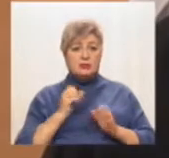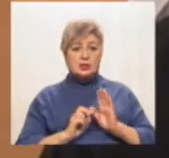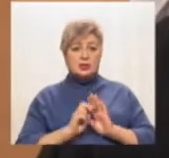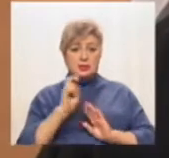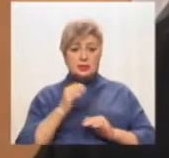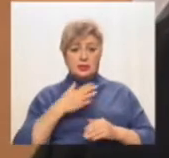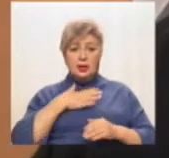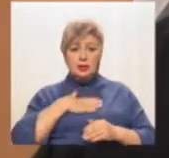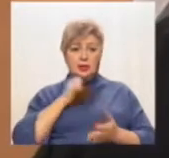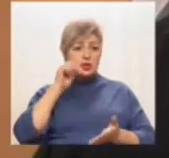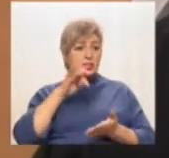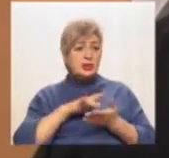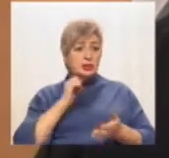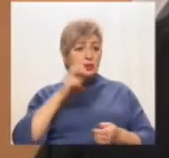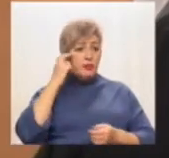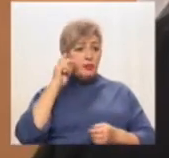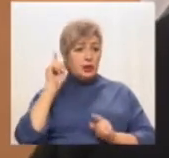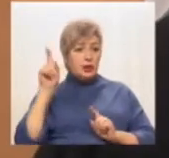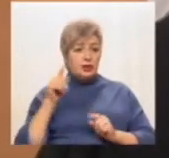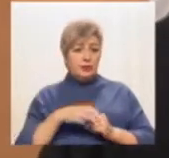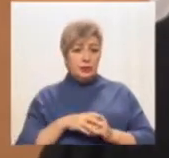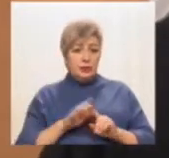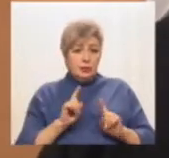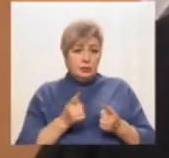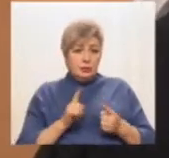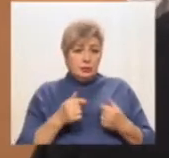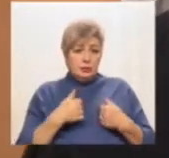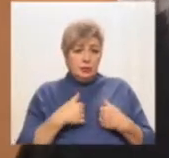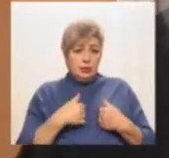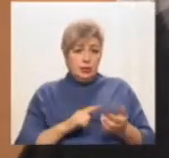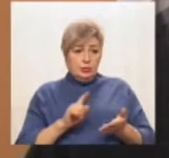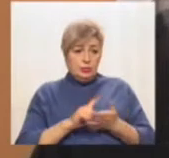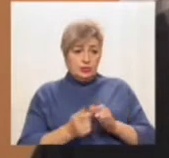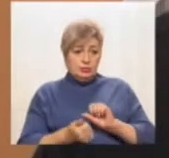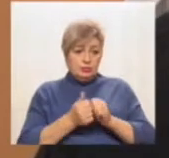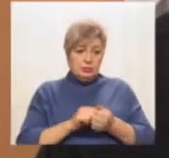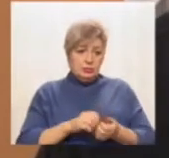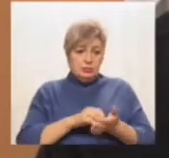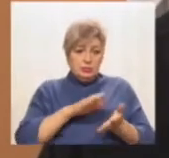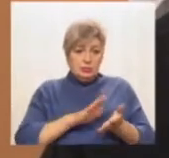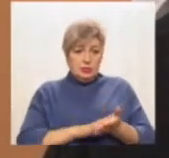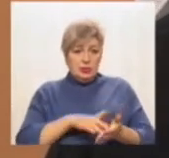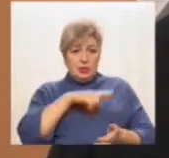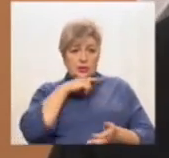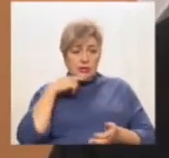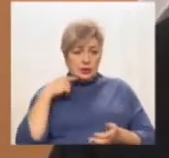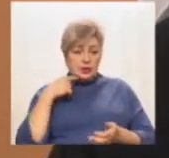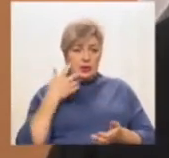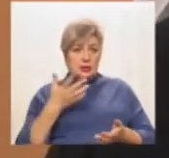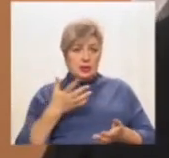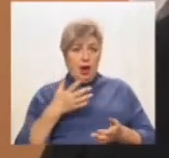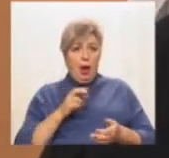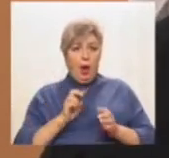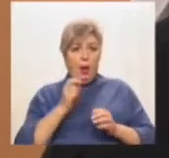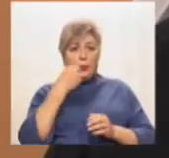наш центр в Києві. Чого я маю перереєструвати? Російська православна церква в Україні,